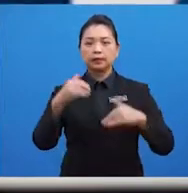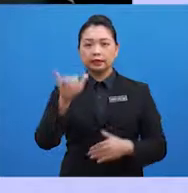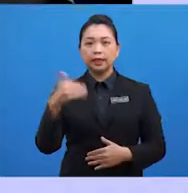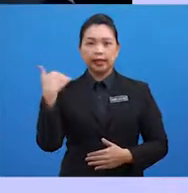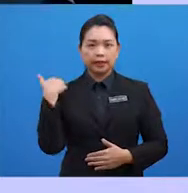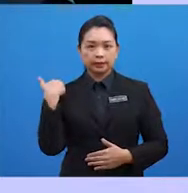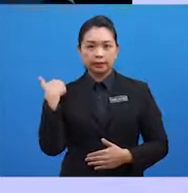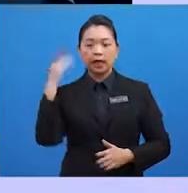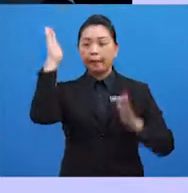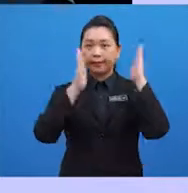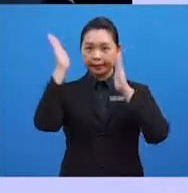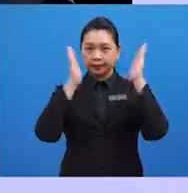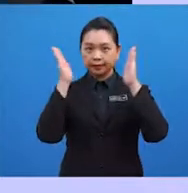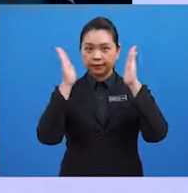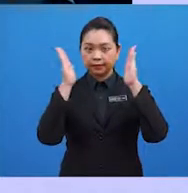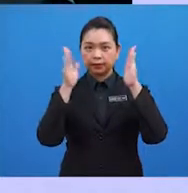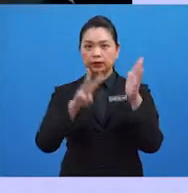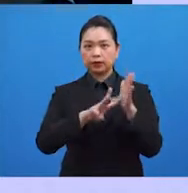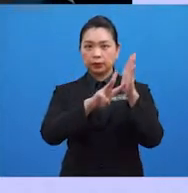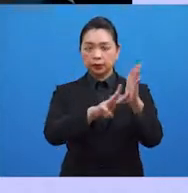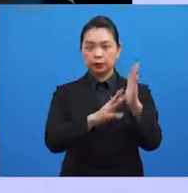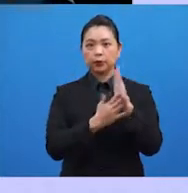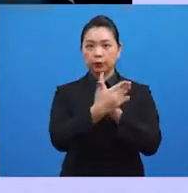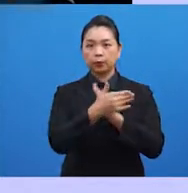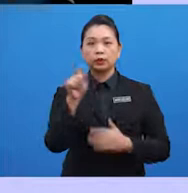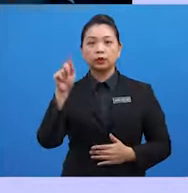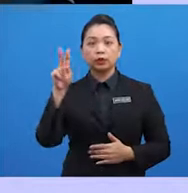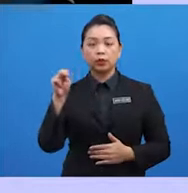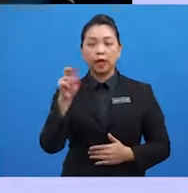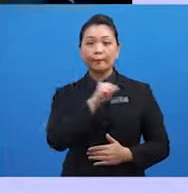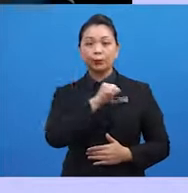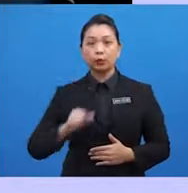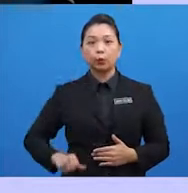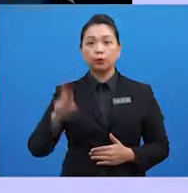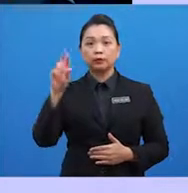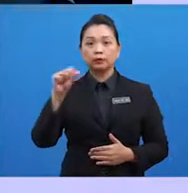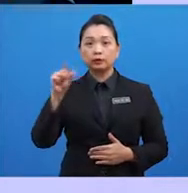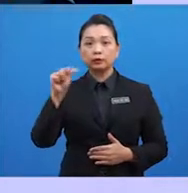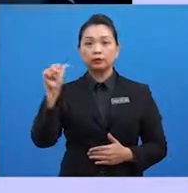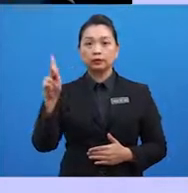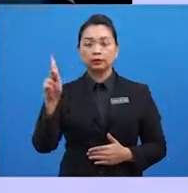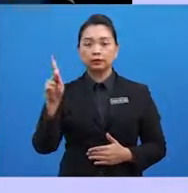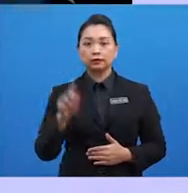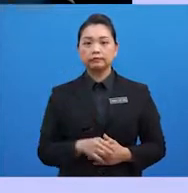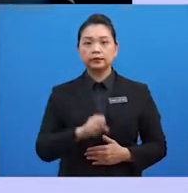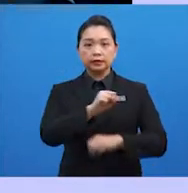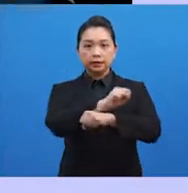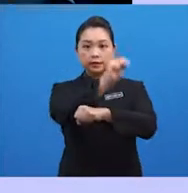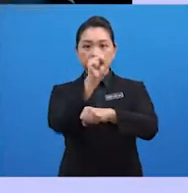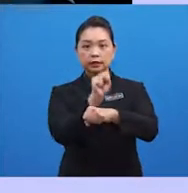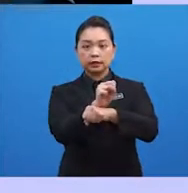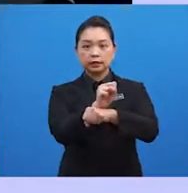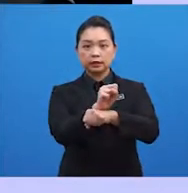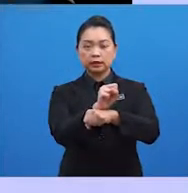Malaysia diwakili oleh Tun Abdul Razak, Singapura diwakili oleh